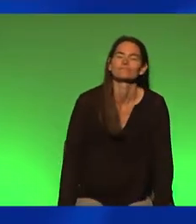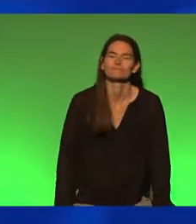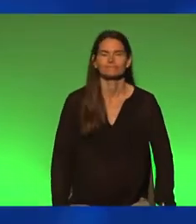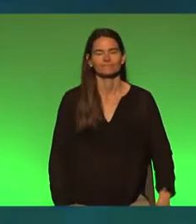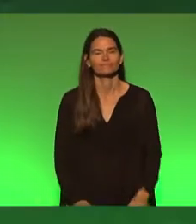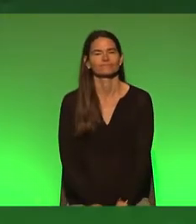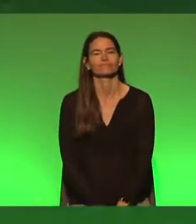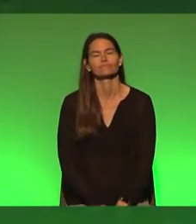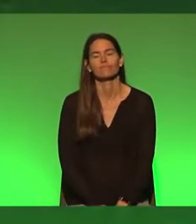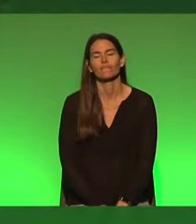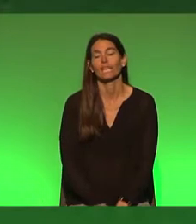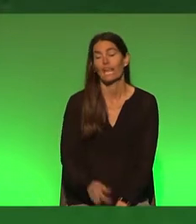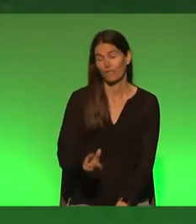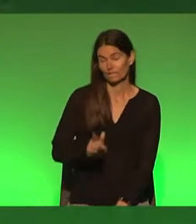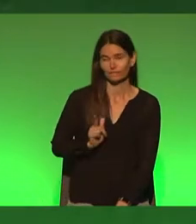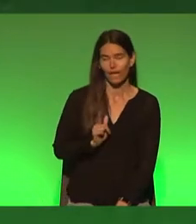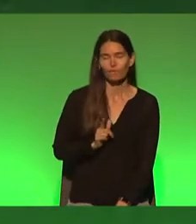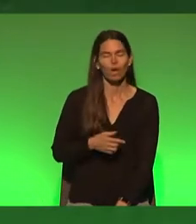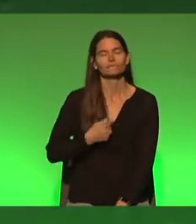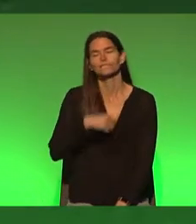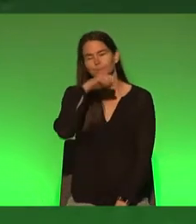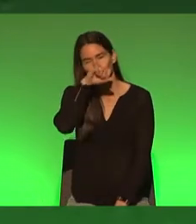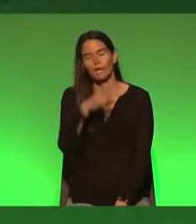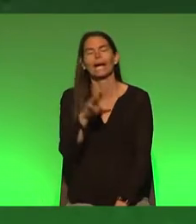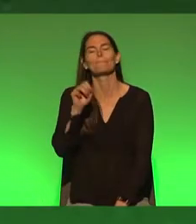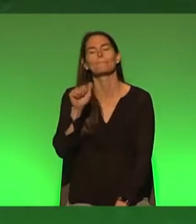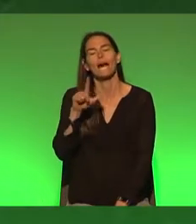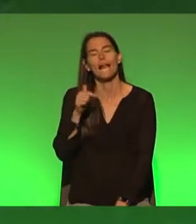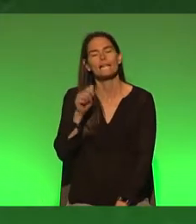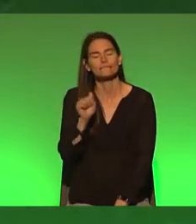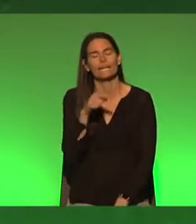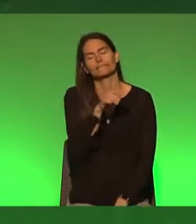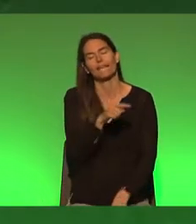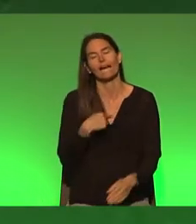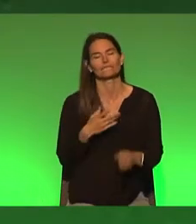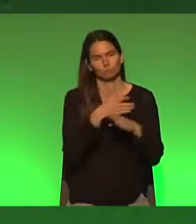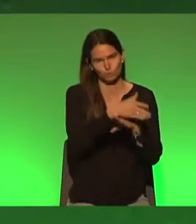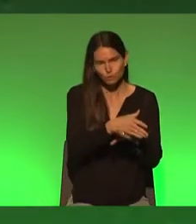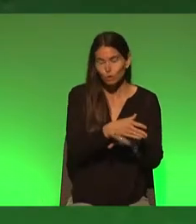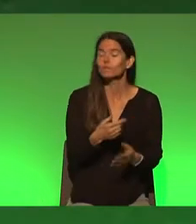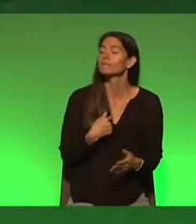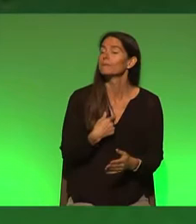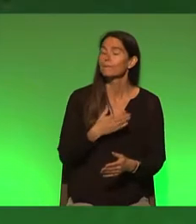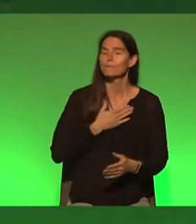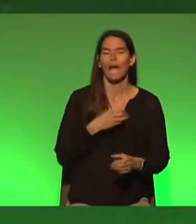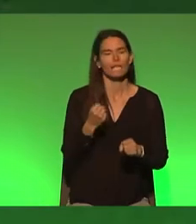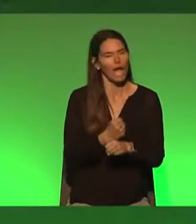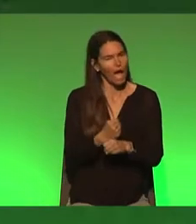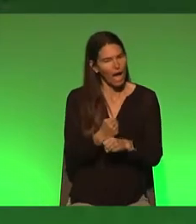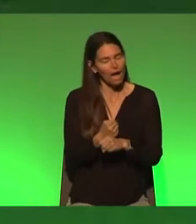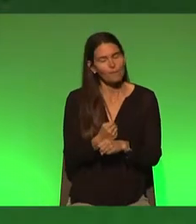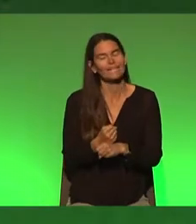Vor zwei Wochen war ich in meiner Lieblingssteueroase Malta und ich werde diese Arbeit und will diese Arbeit gegen